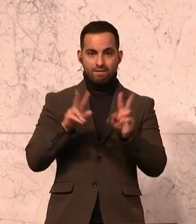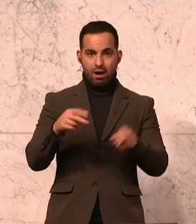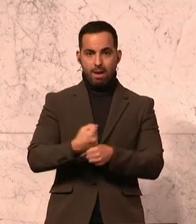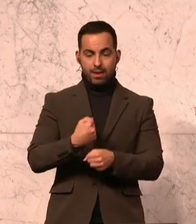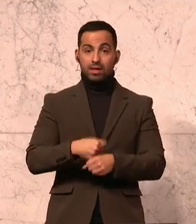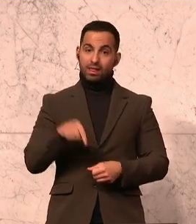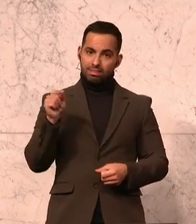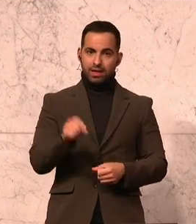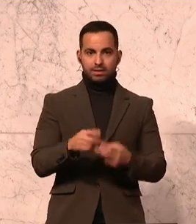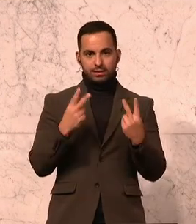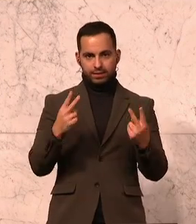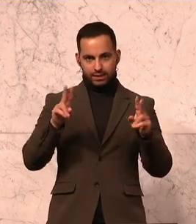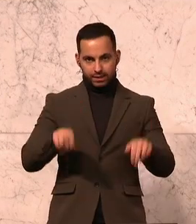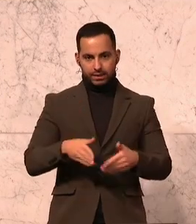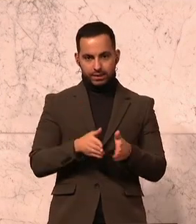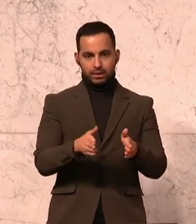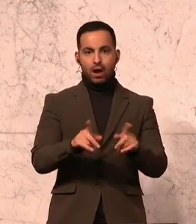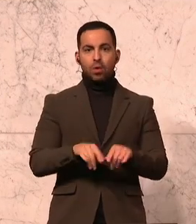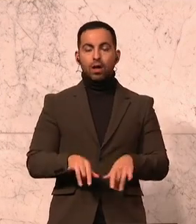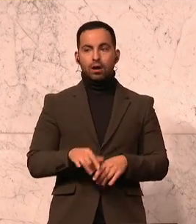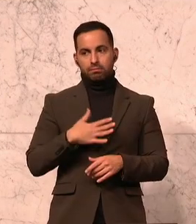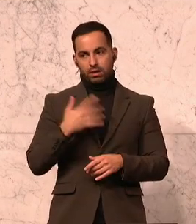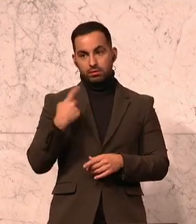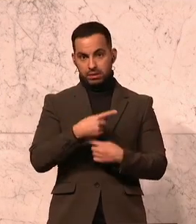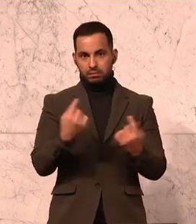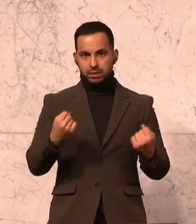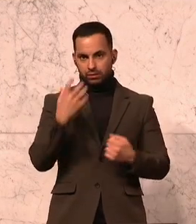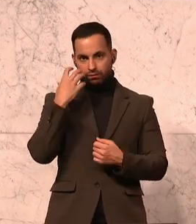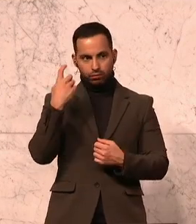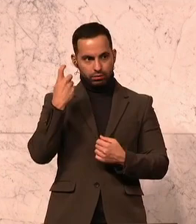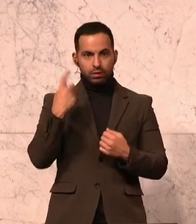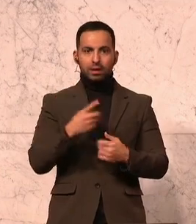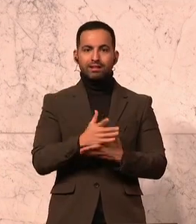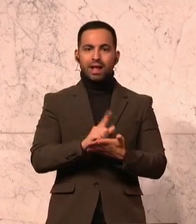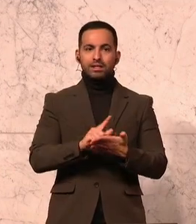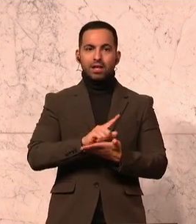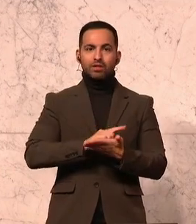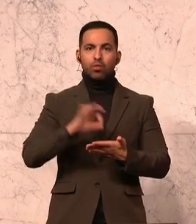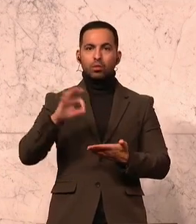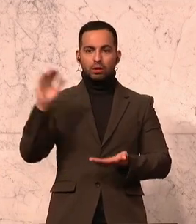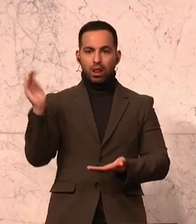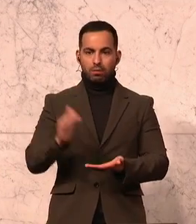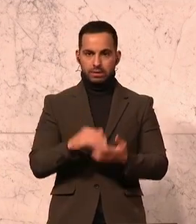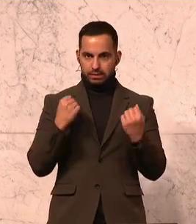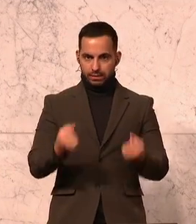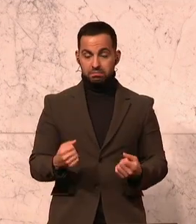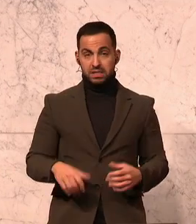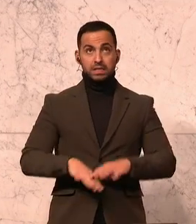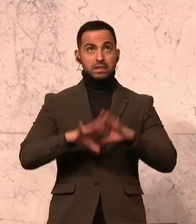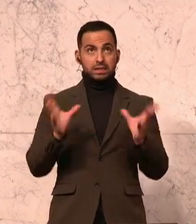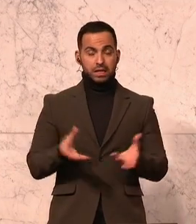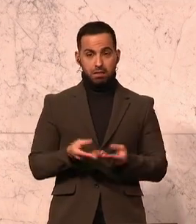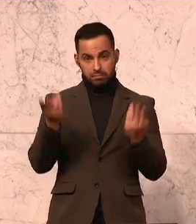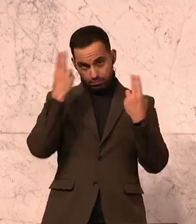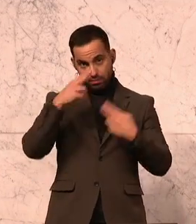Das wäre mal ein richtiger Ansatz. Und da würden Sie sich wundern, wie schnell diese Teilzeitquote hinuntersinken würde. Alles in allem, Herr